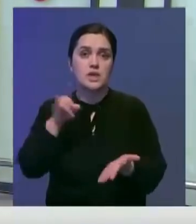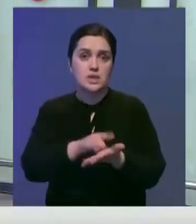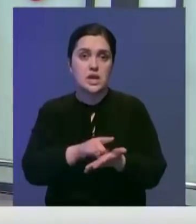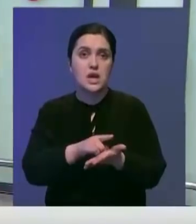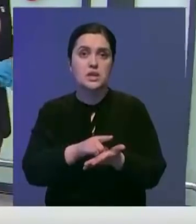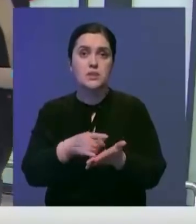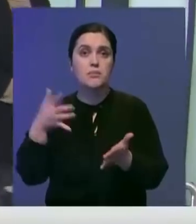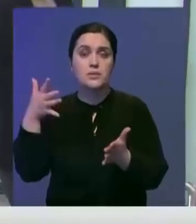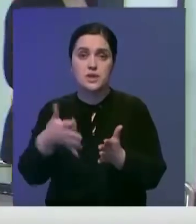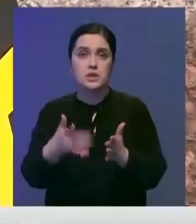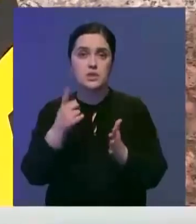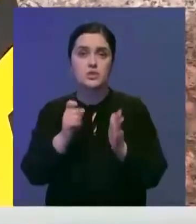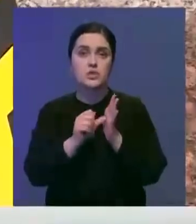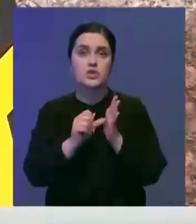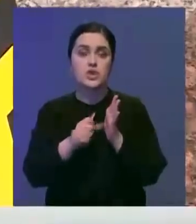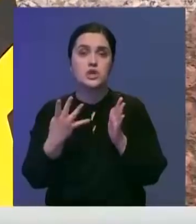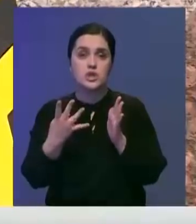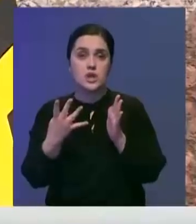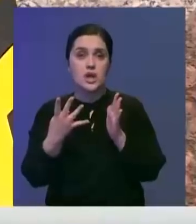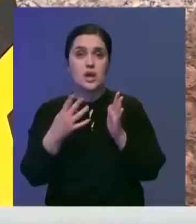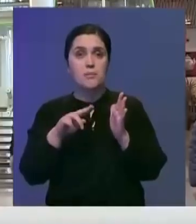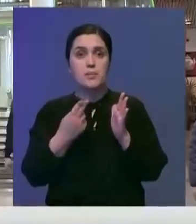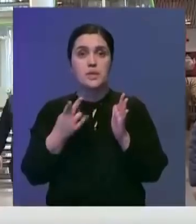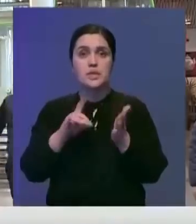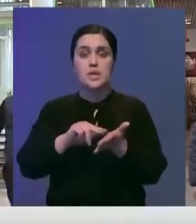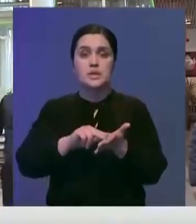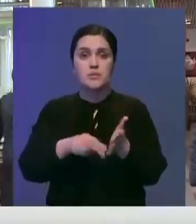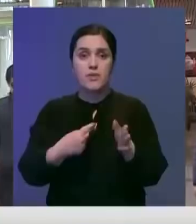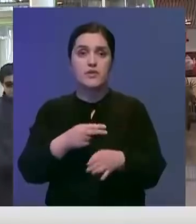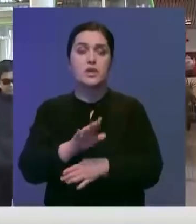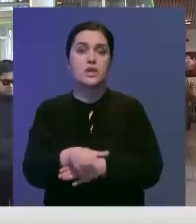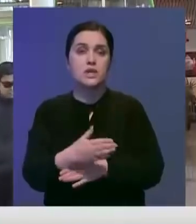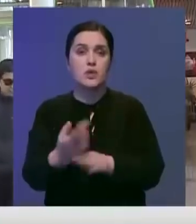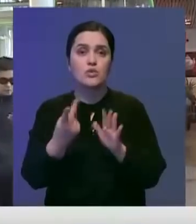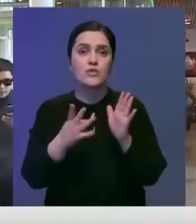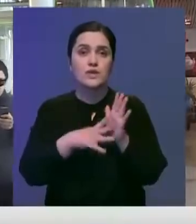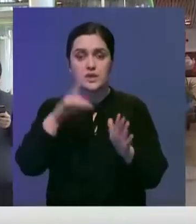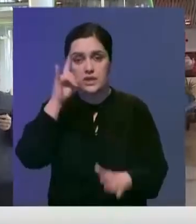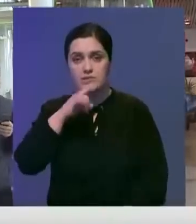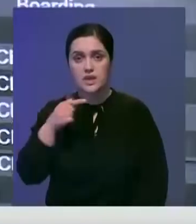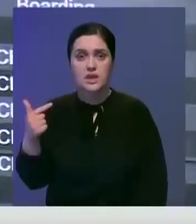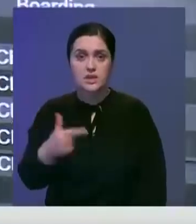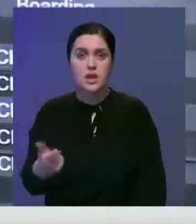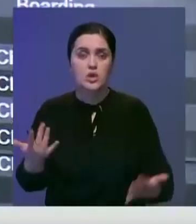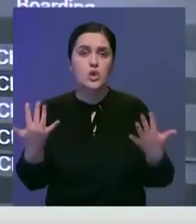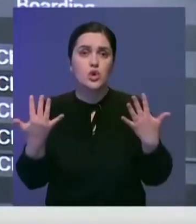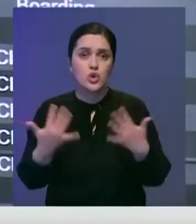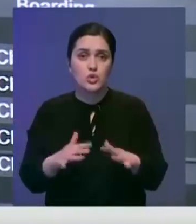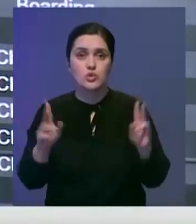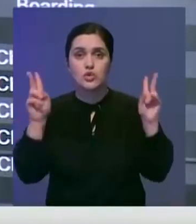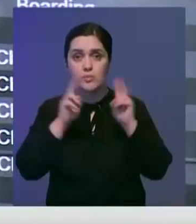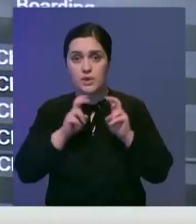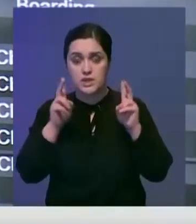авиарейса. Из 5164 пассажиров ПЦР-справок не оказалось у 29 казахстанцев.